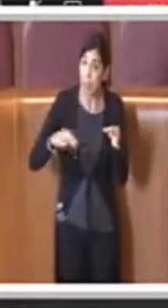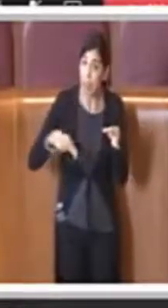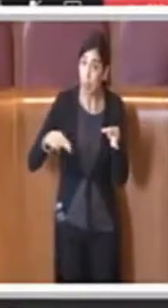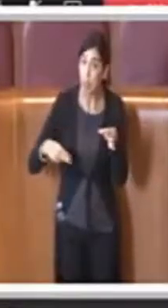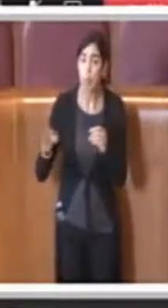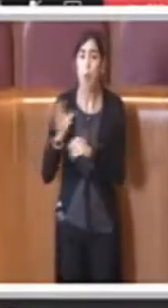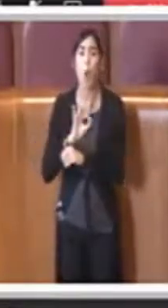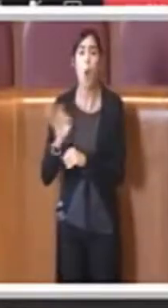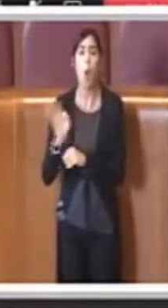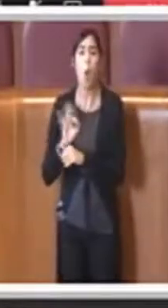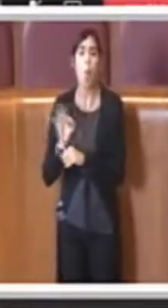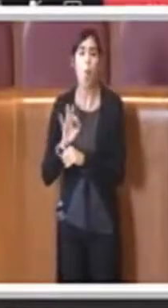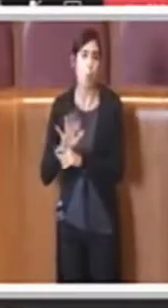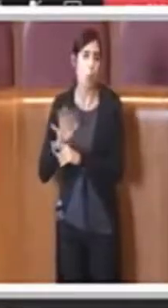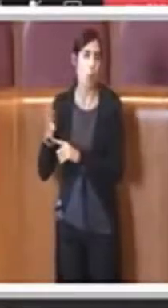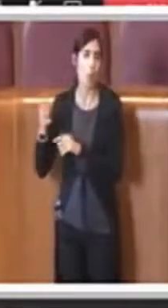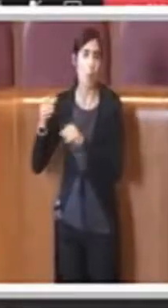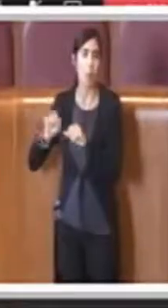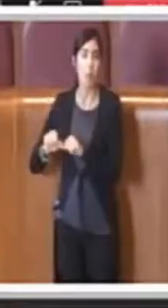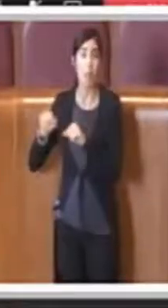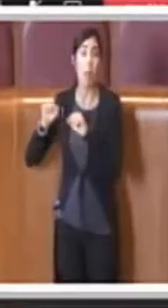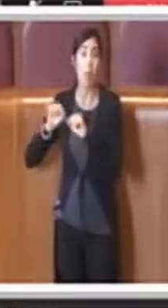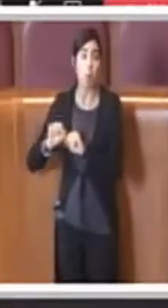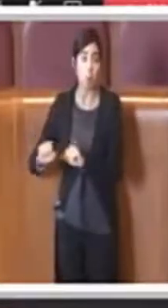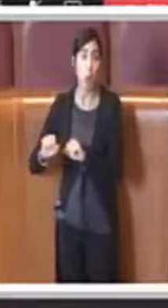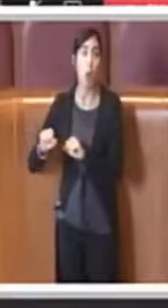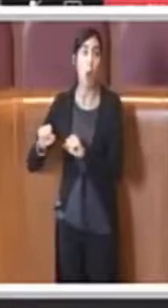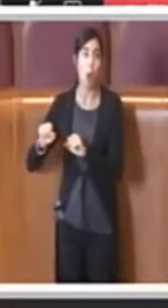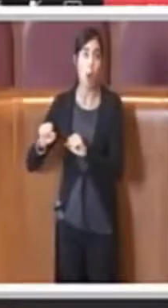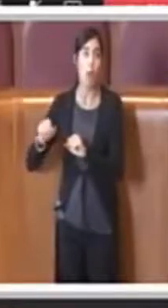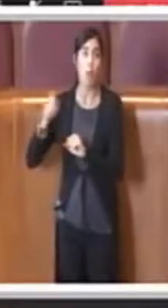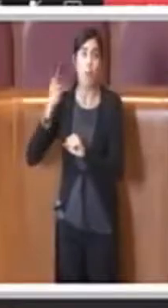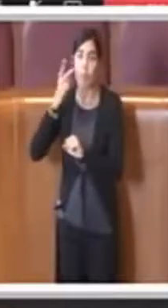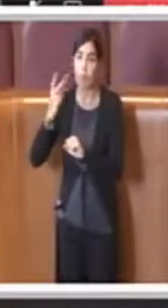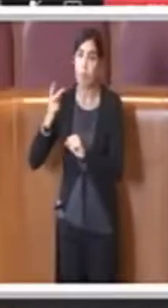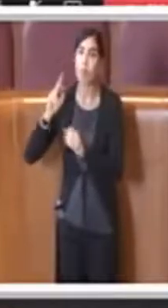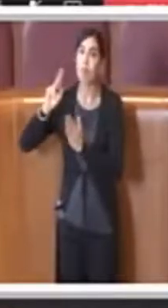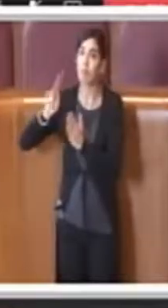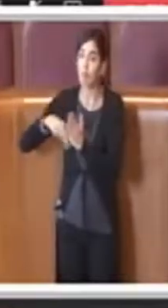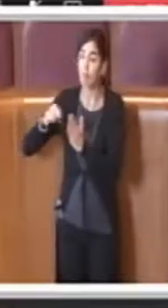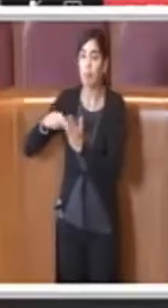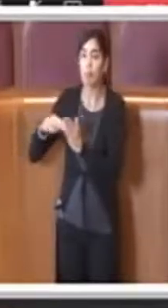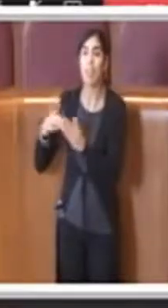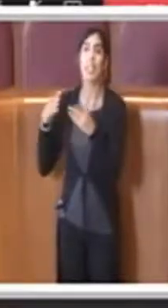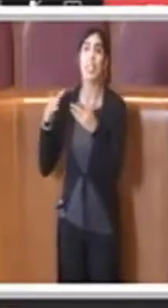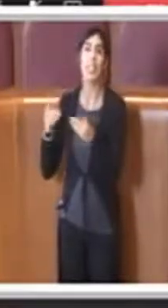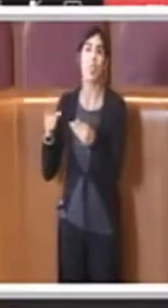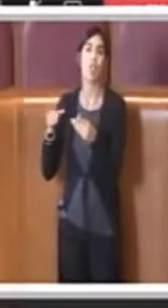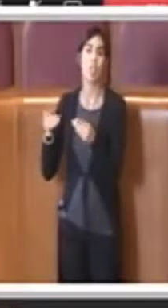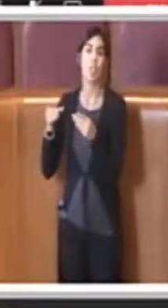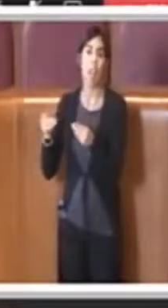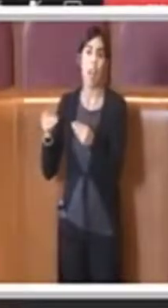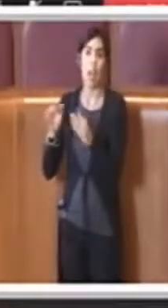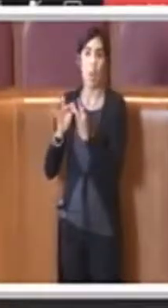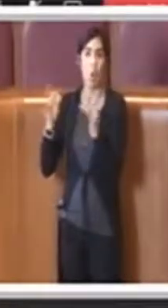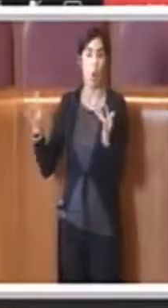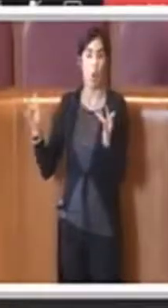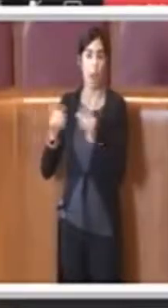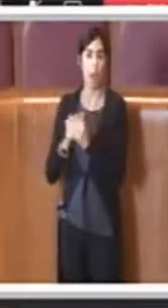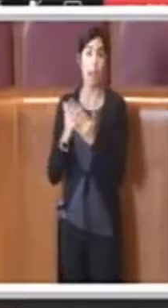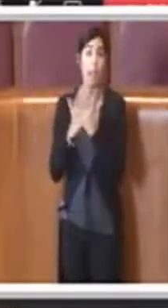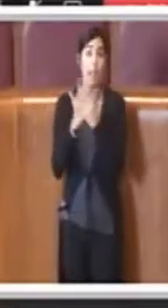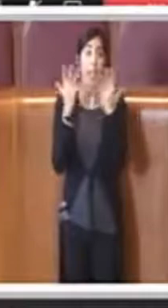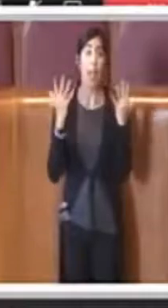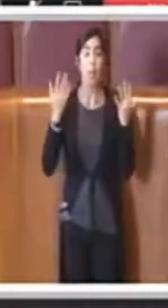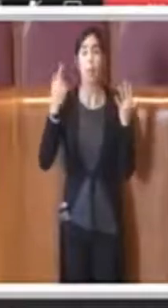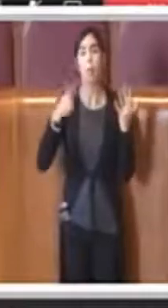di raccogliere, diciamo, le sottoscrizioni con modalità digitali. Ovviamente questo dovrà